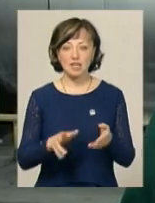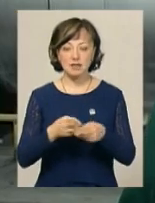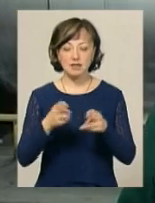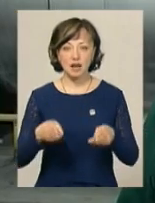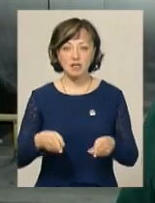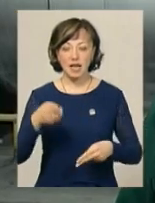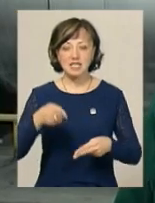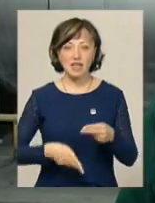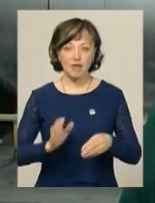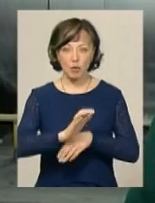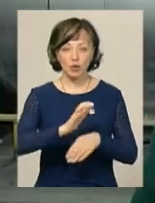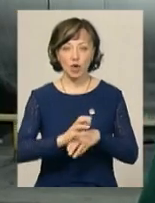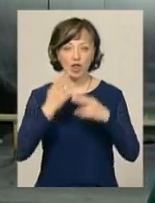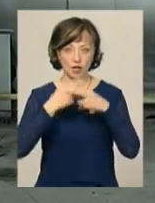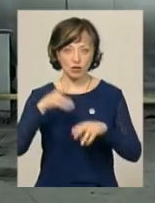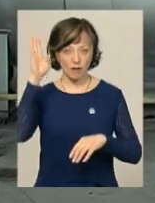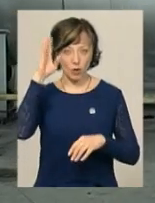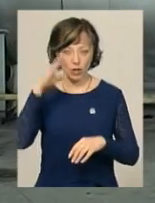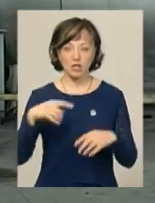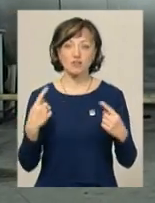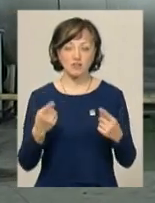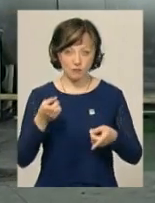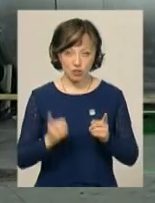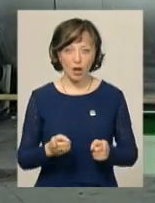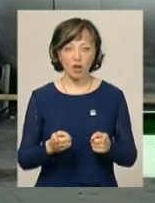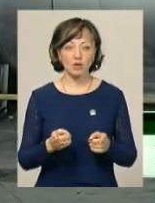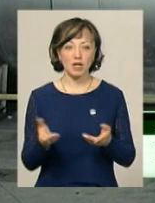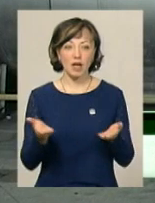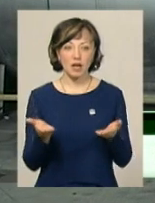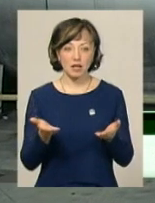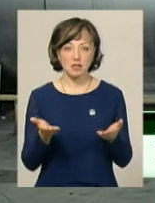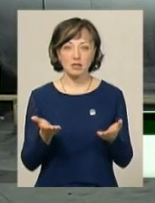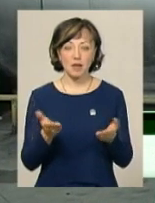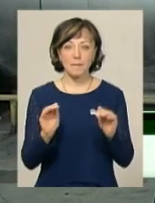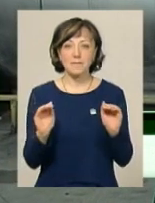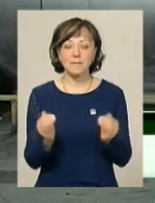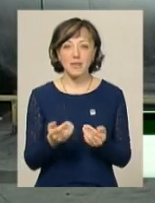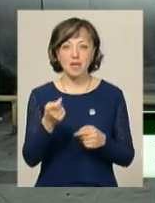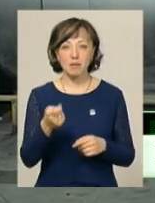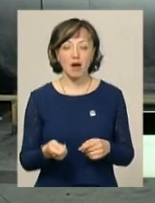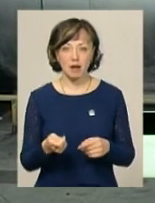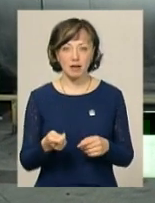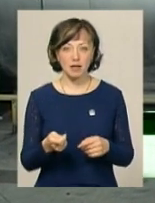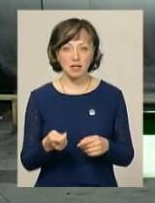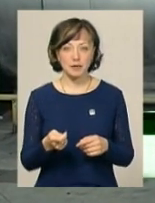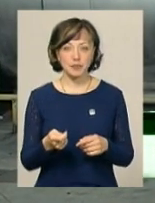Кінцевим продуктом є технологічна вода. Звичайно, якийсь мінімальний